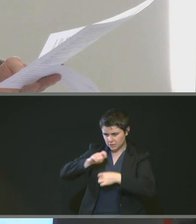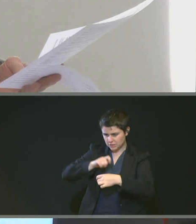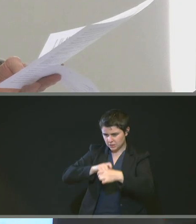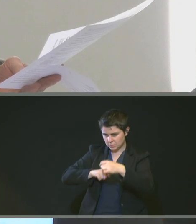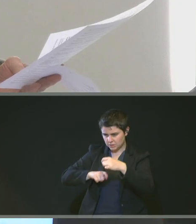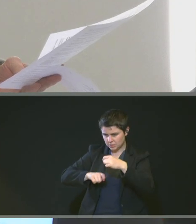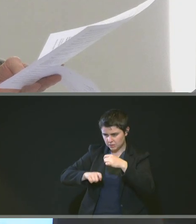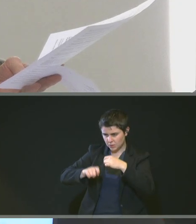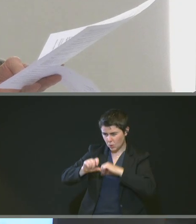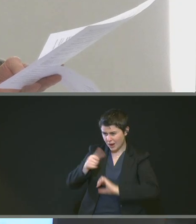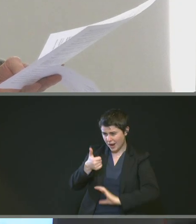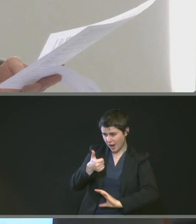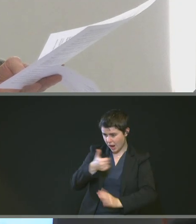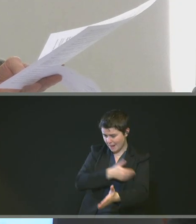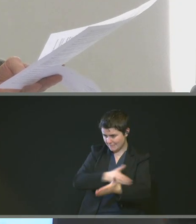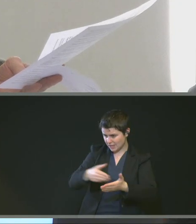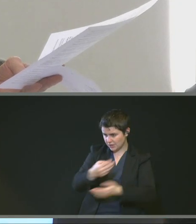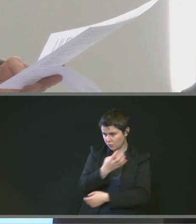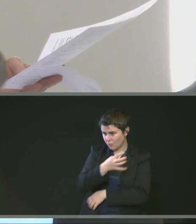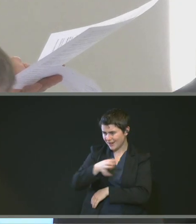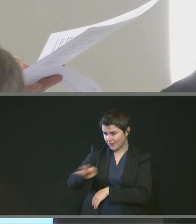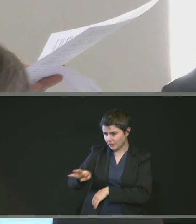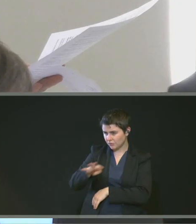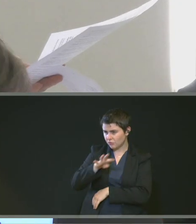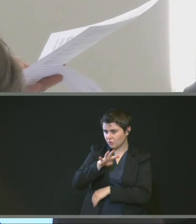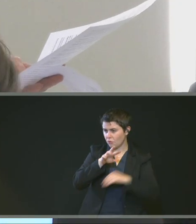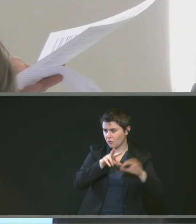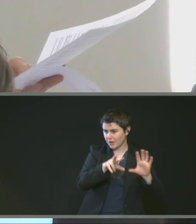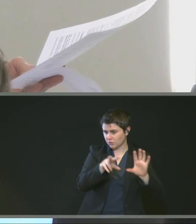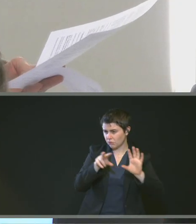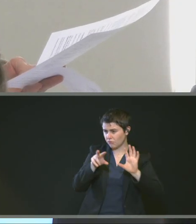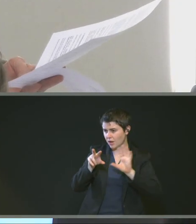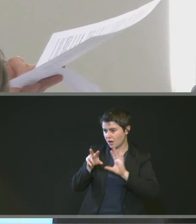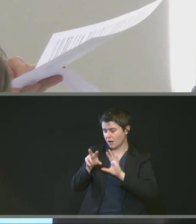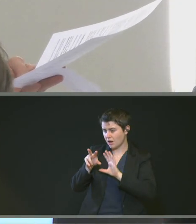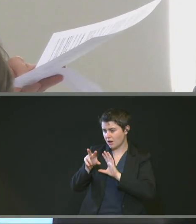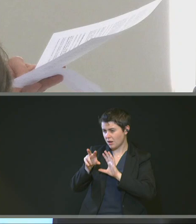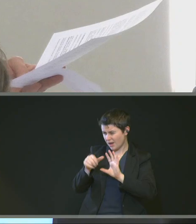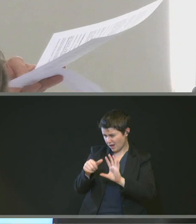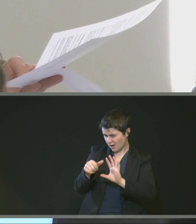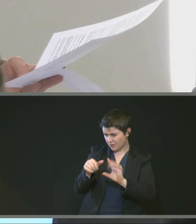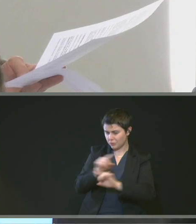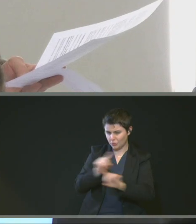1,481,437 euros